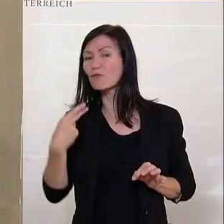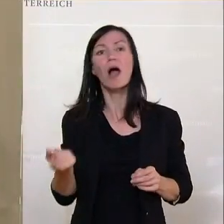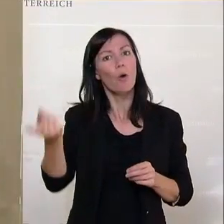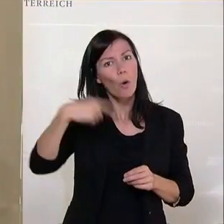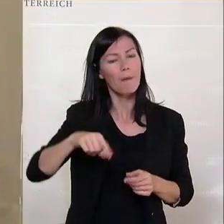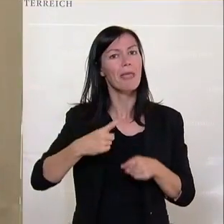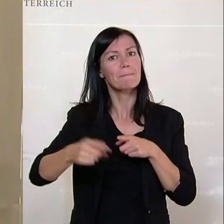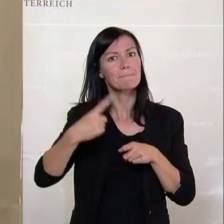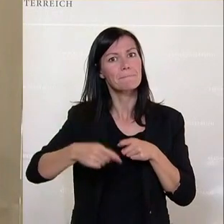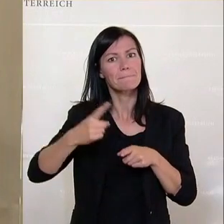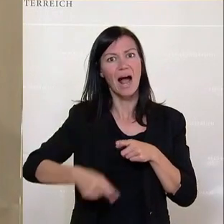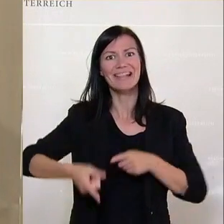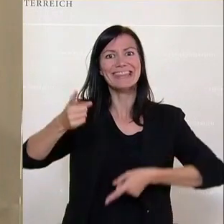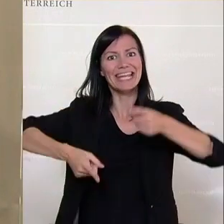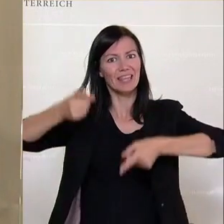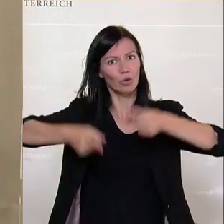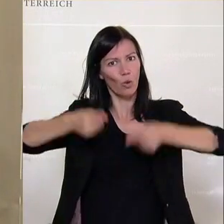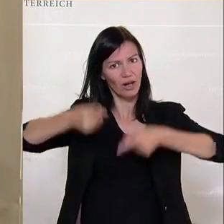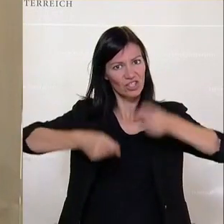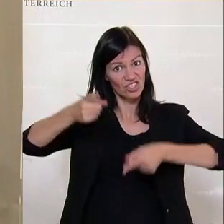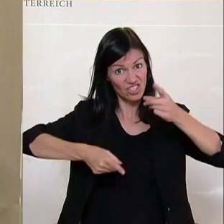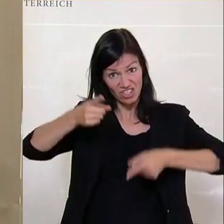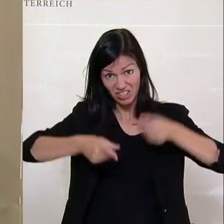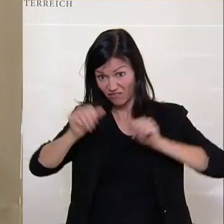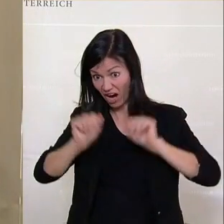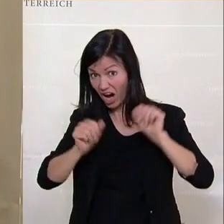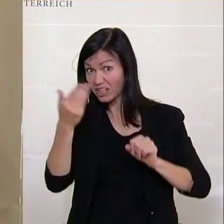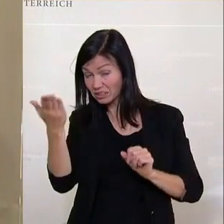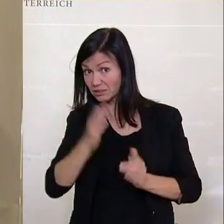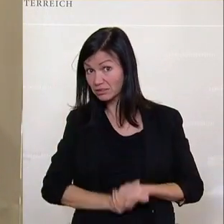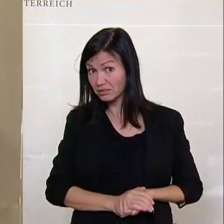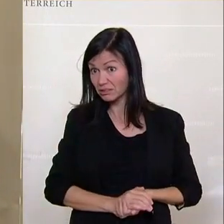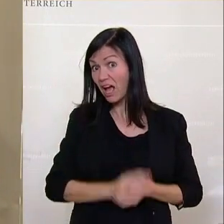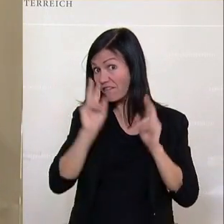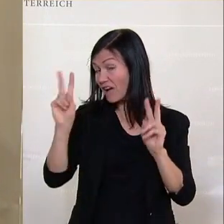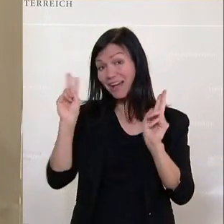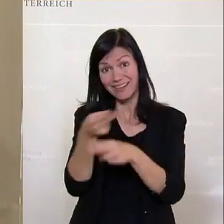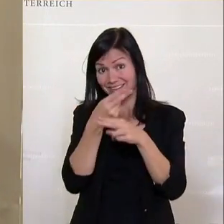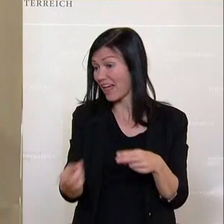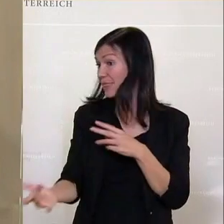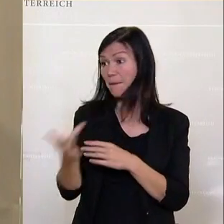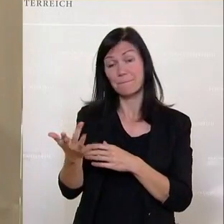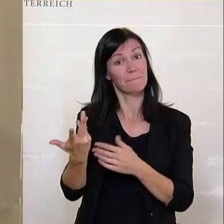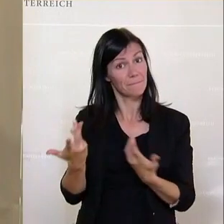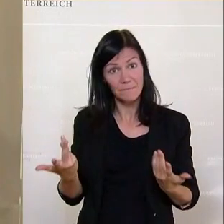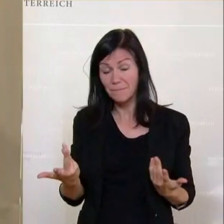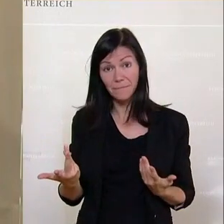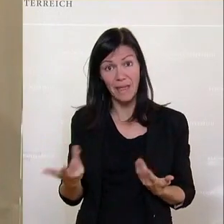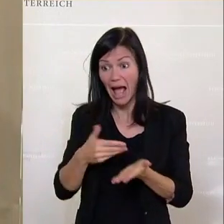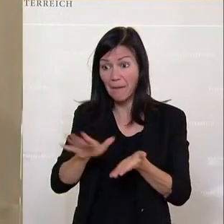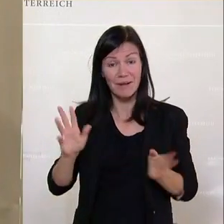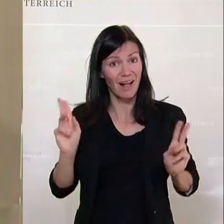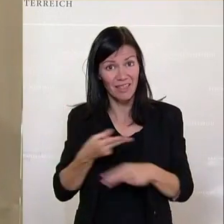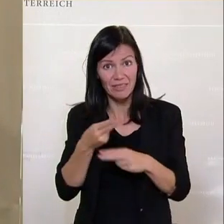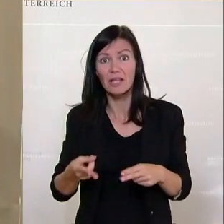Das hat wirklich diktatorische Züge. Also das kann man auch nicht, das kann man auch nicht abstreiten, weil es gibt ja keine Diskussion. Man